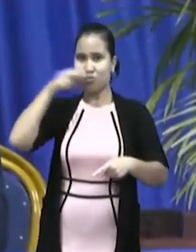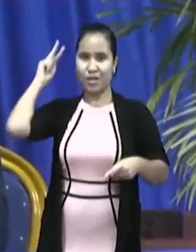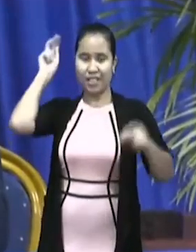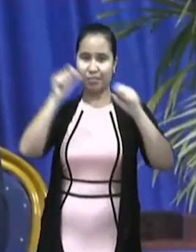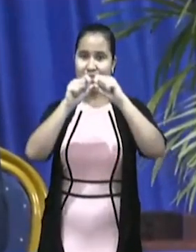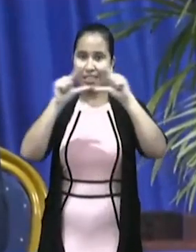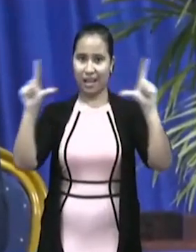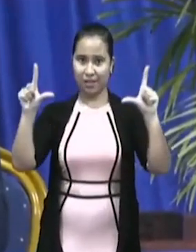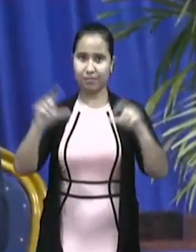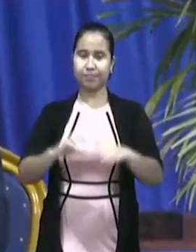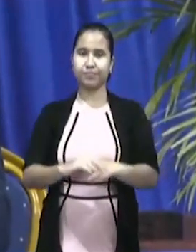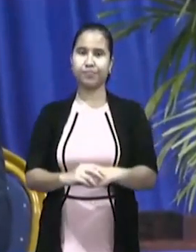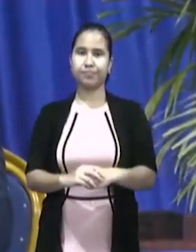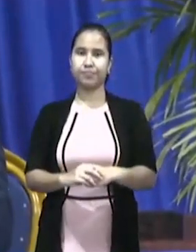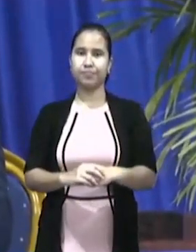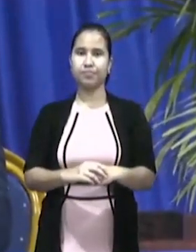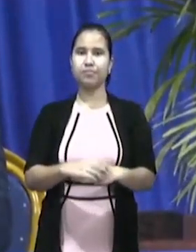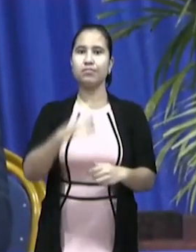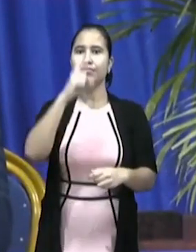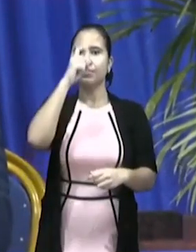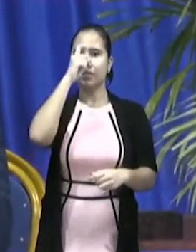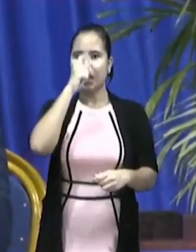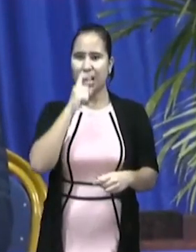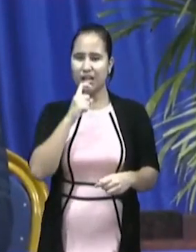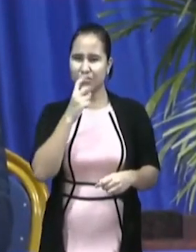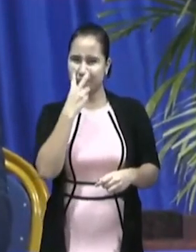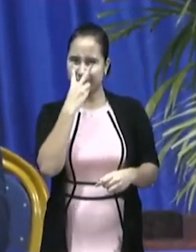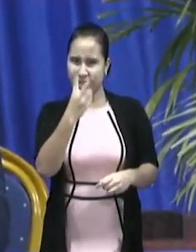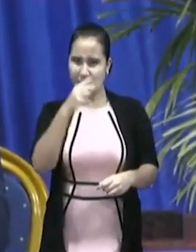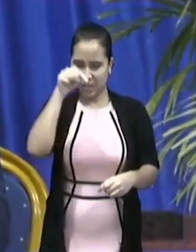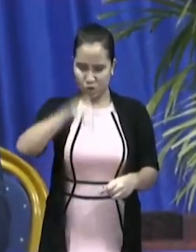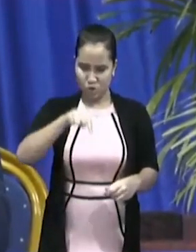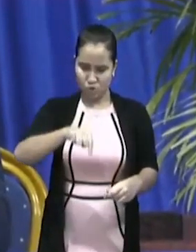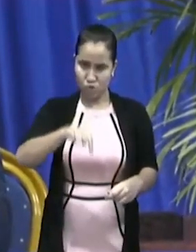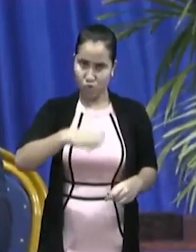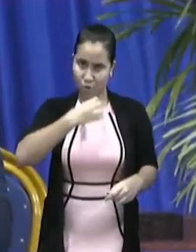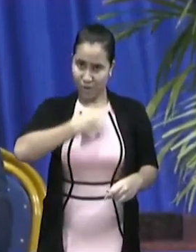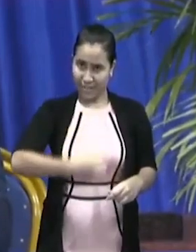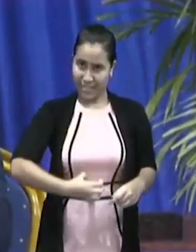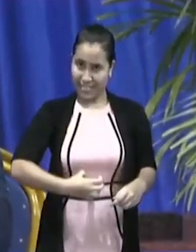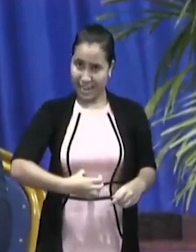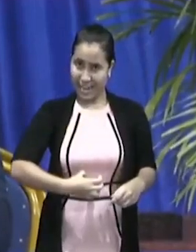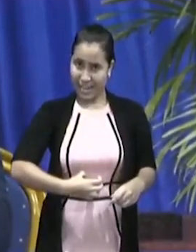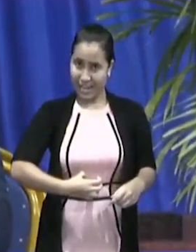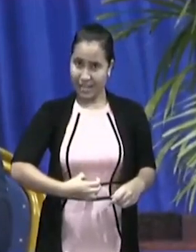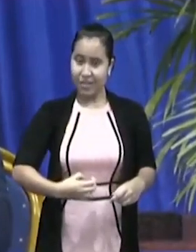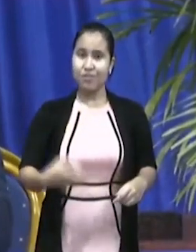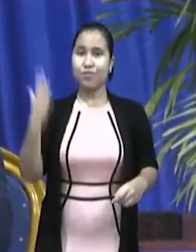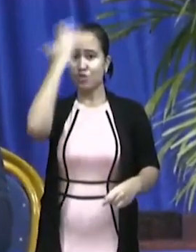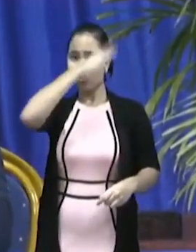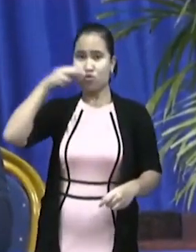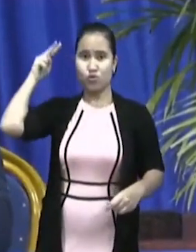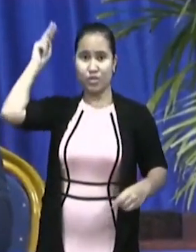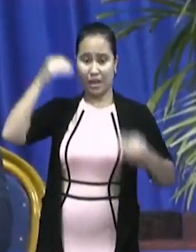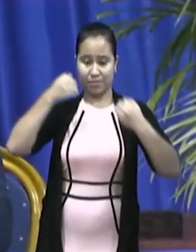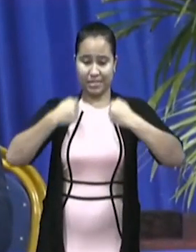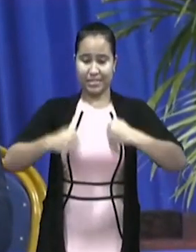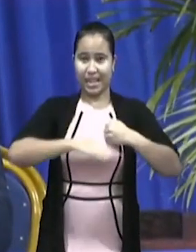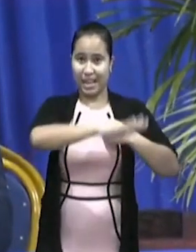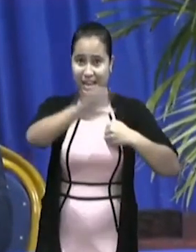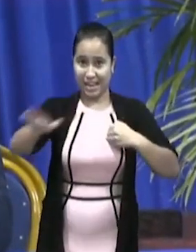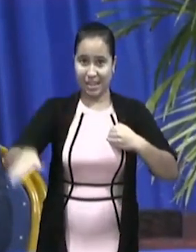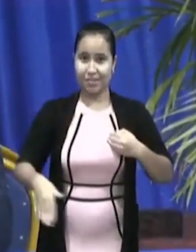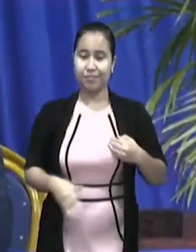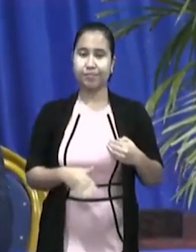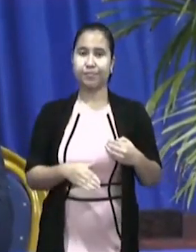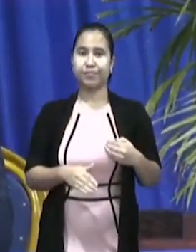Als we uitgaan van het huidige gedrag van de Surinaamse samenleving ten aanzien van